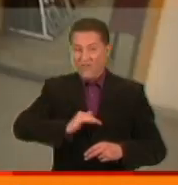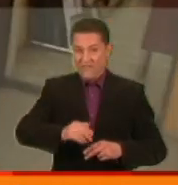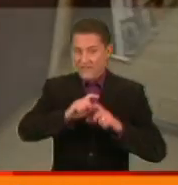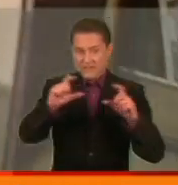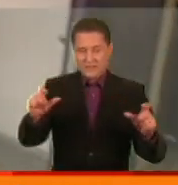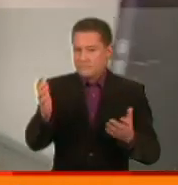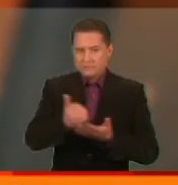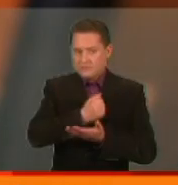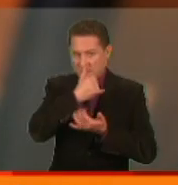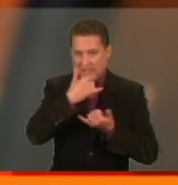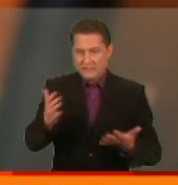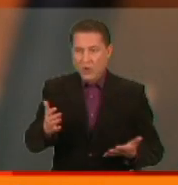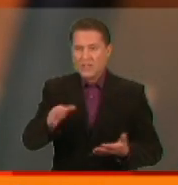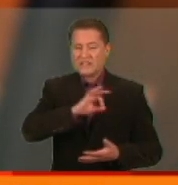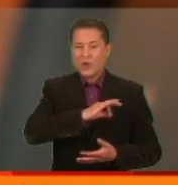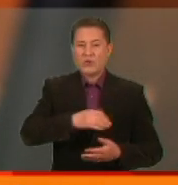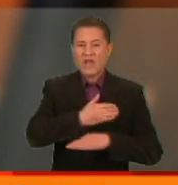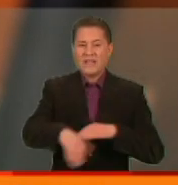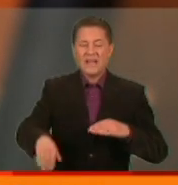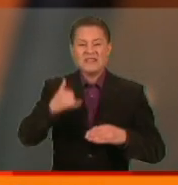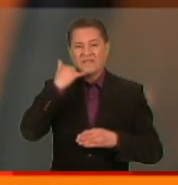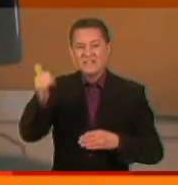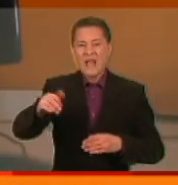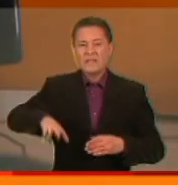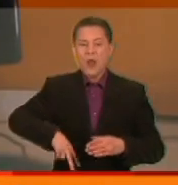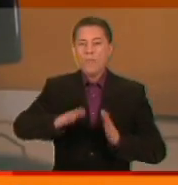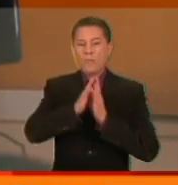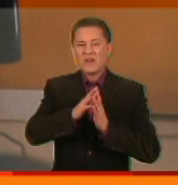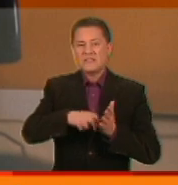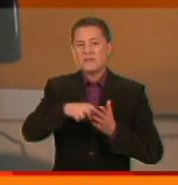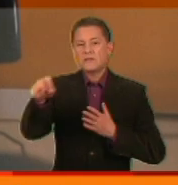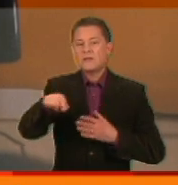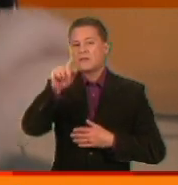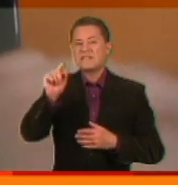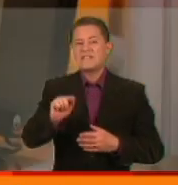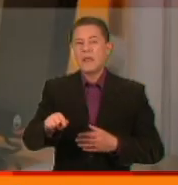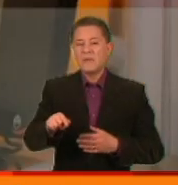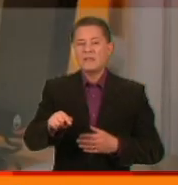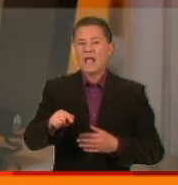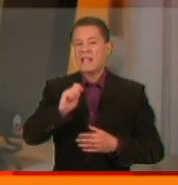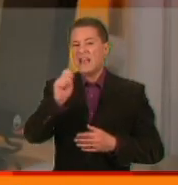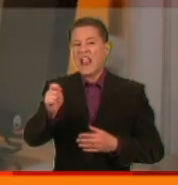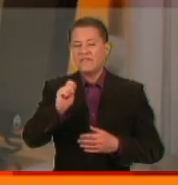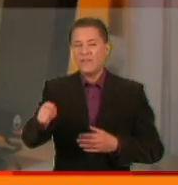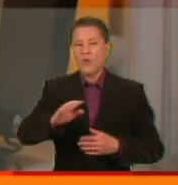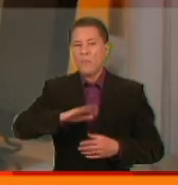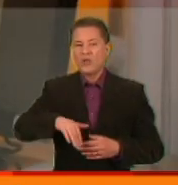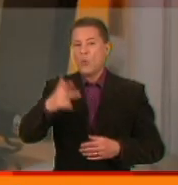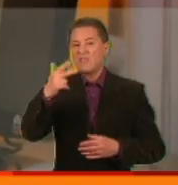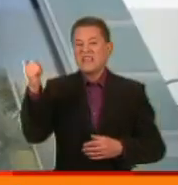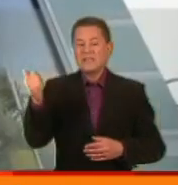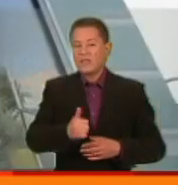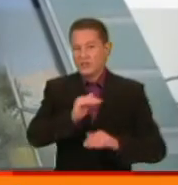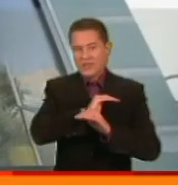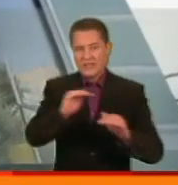юридичною адресою. Ми зв'язалися з її директором. Він попросив надіслати запитання для інтерв'ю. Потому три тижні тиші.